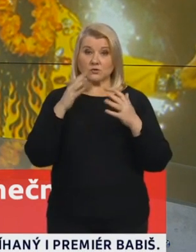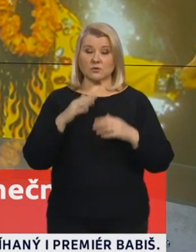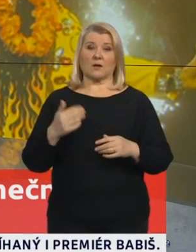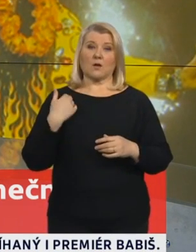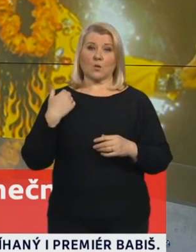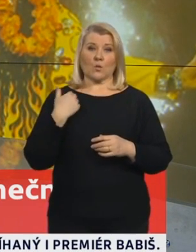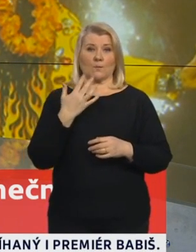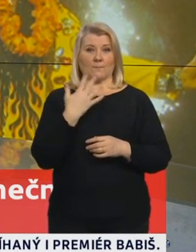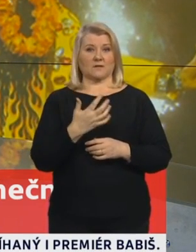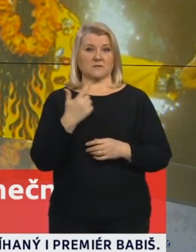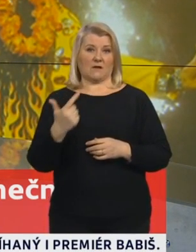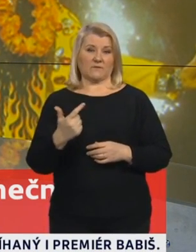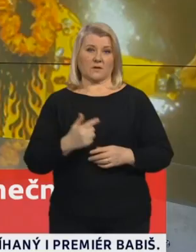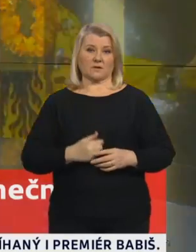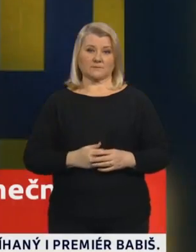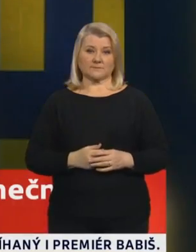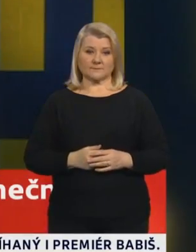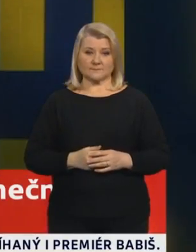mu 52 let.